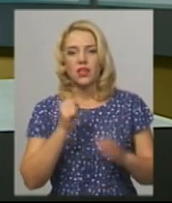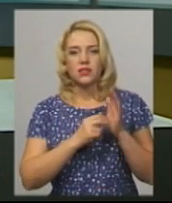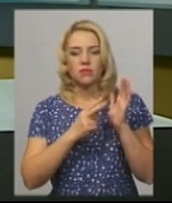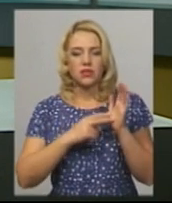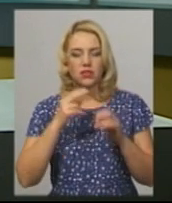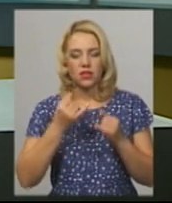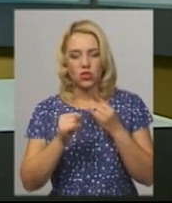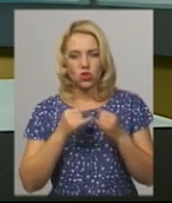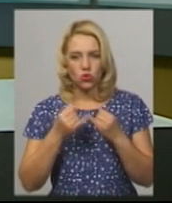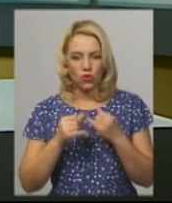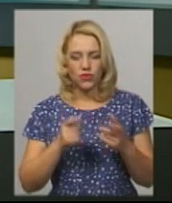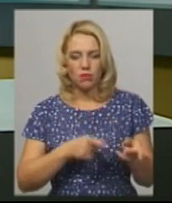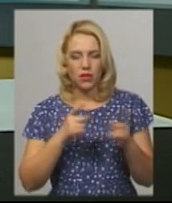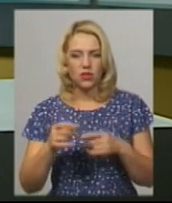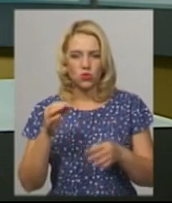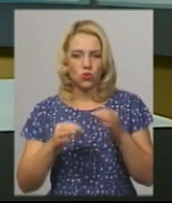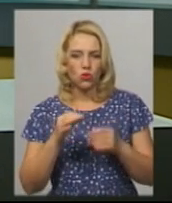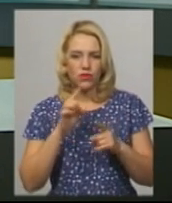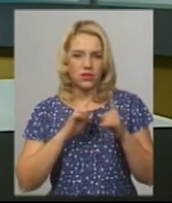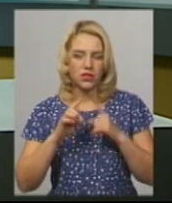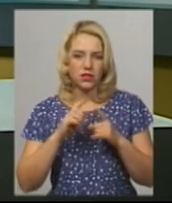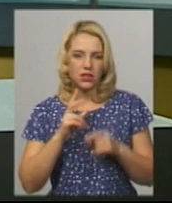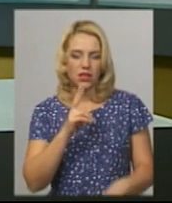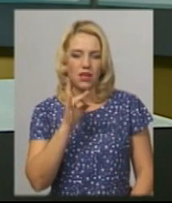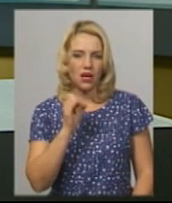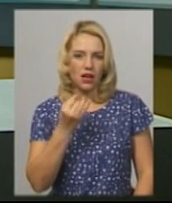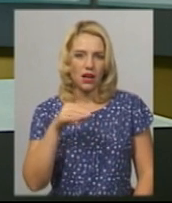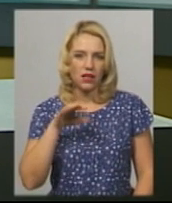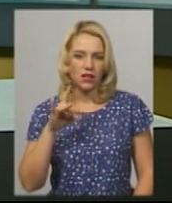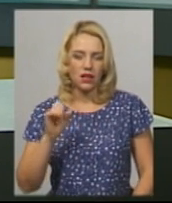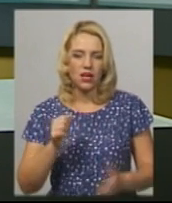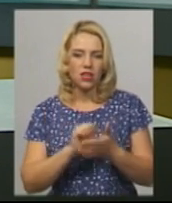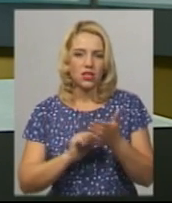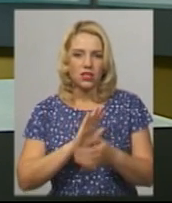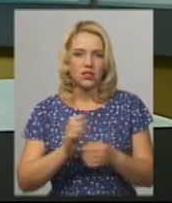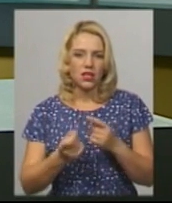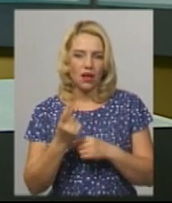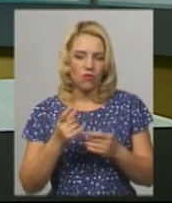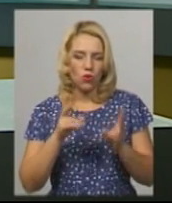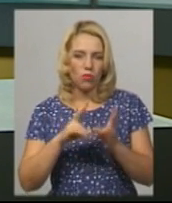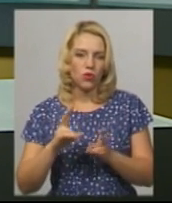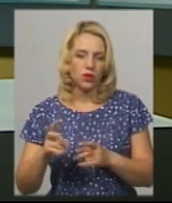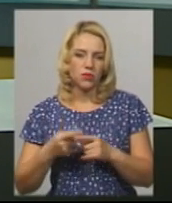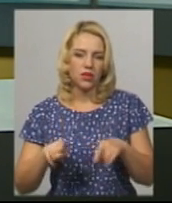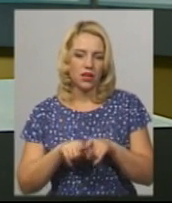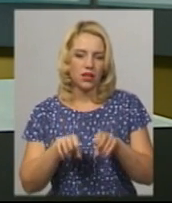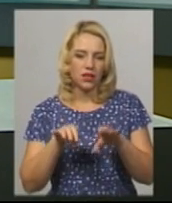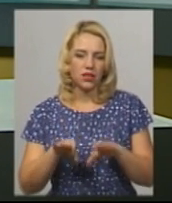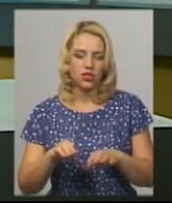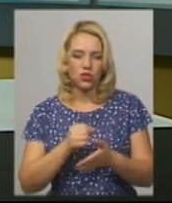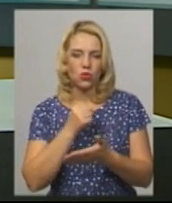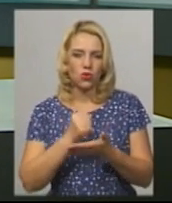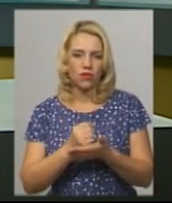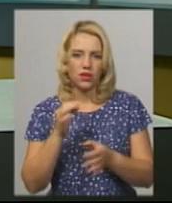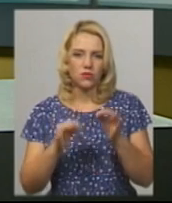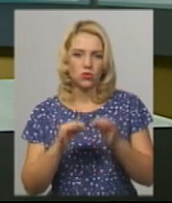перенесли судове засідання по справі Віктора Крайтора через неявку адвокатів потерпілих. Таке рішення сьогодні ухвалив суддя Хмельницького міськрайонного